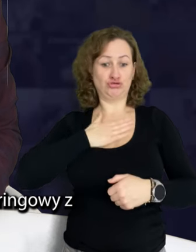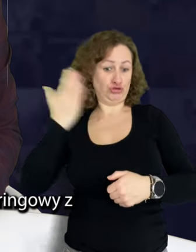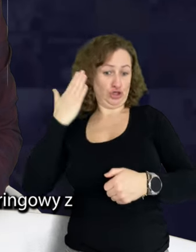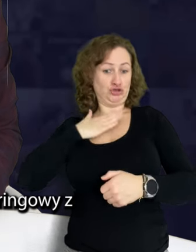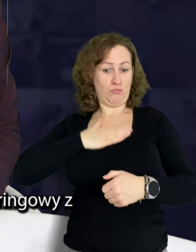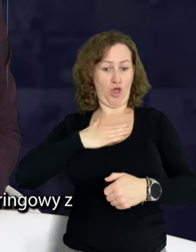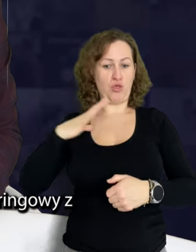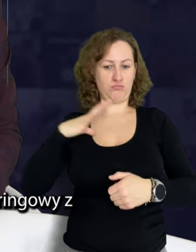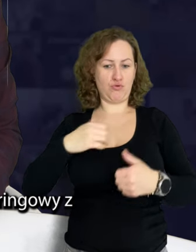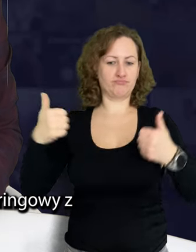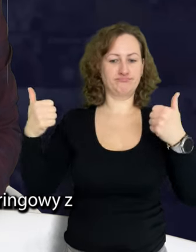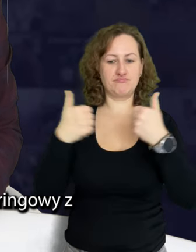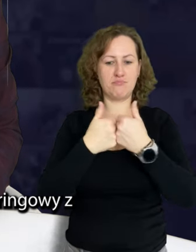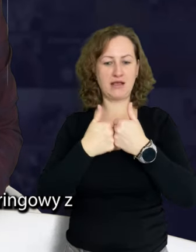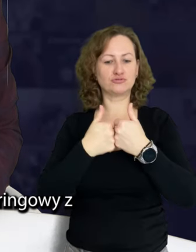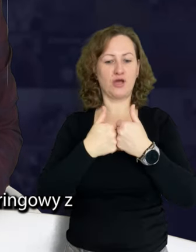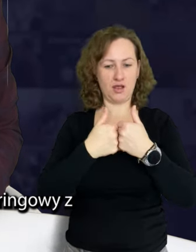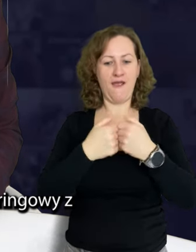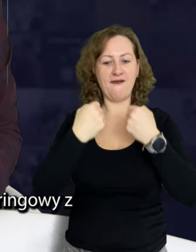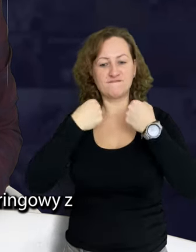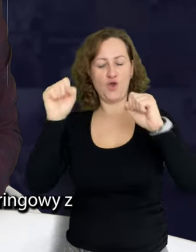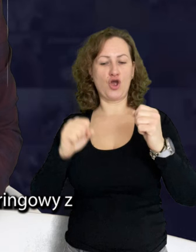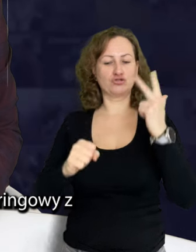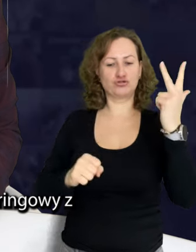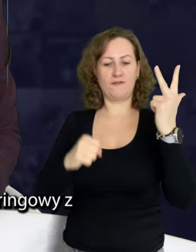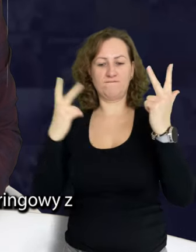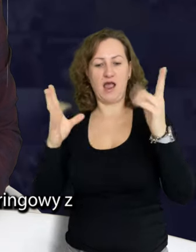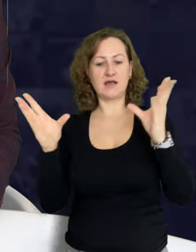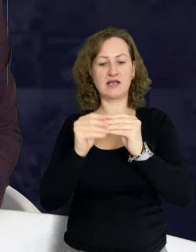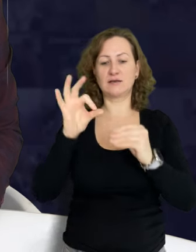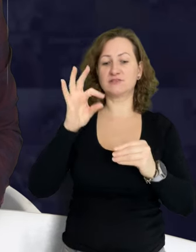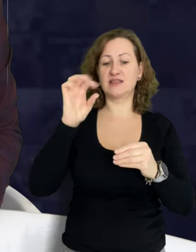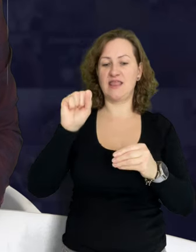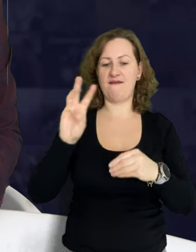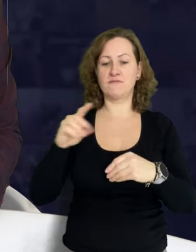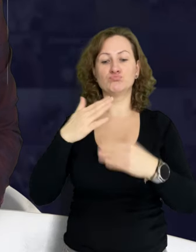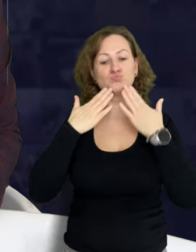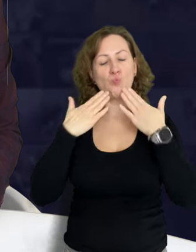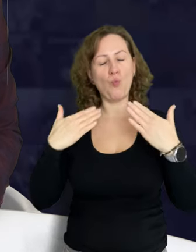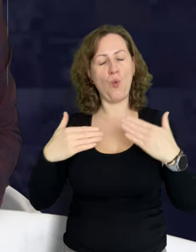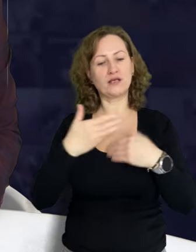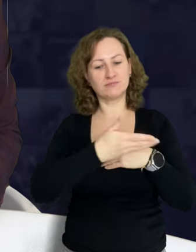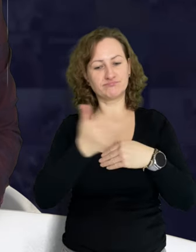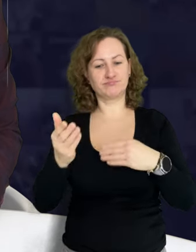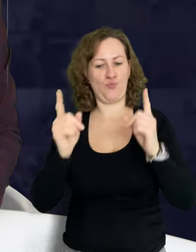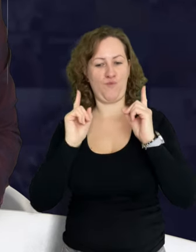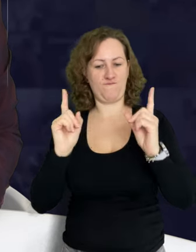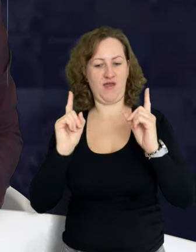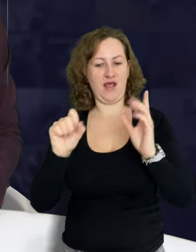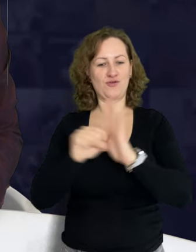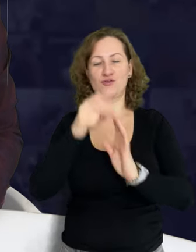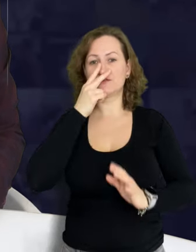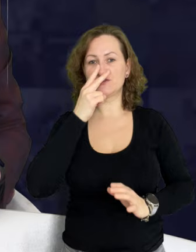zawodnicy zwyciężyli mecz sparingowy z drużyną Grom Nowy Staw wynikiem 3 do 2. Dziękuję Państwu za uwagę. Do widzenia.